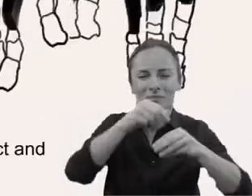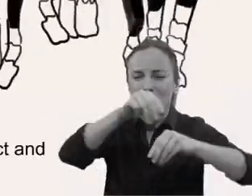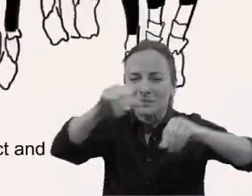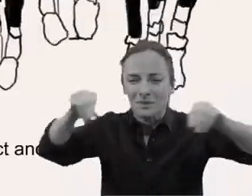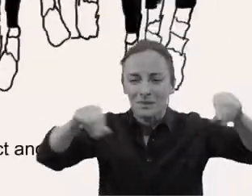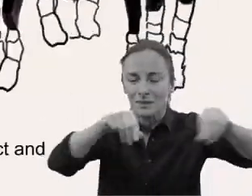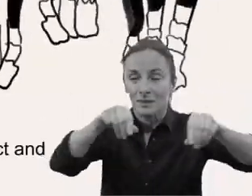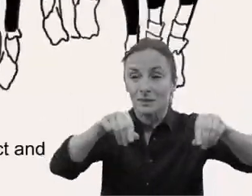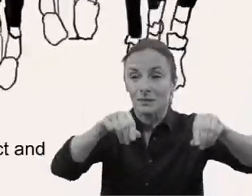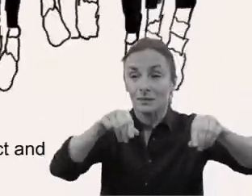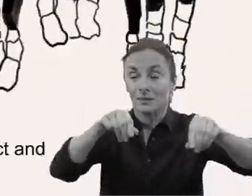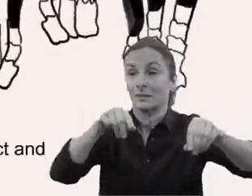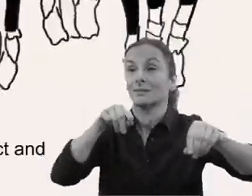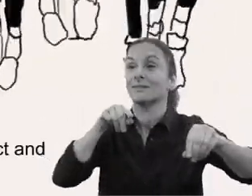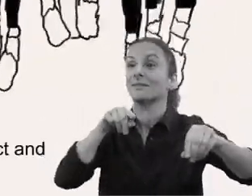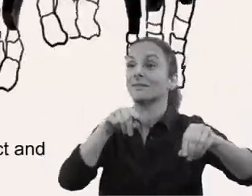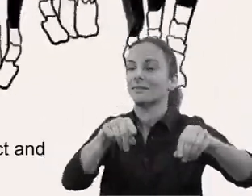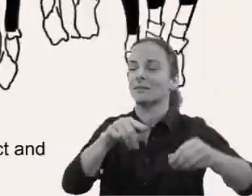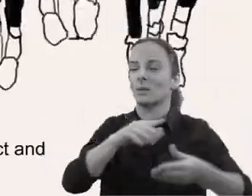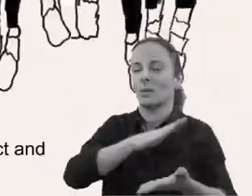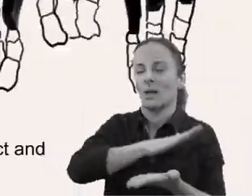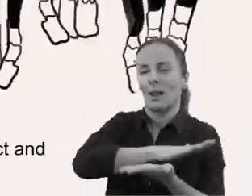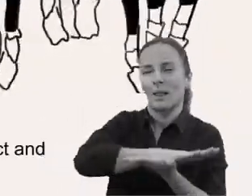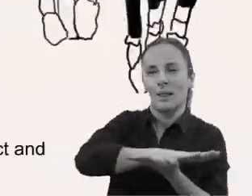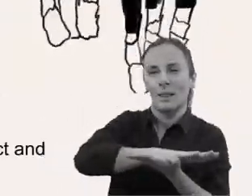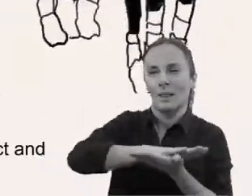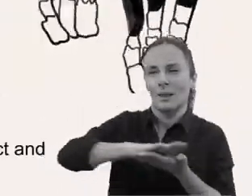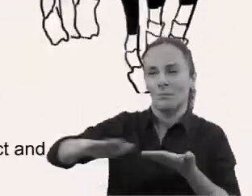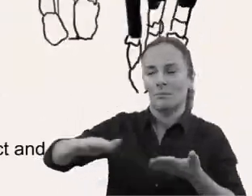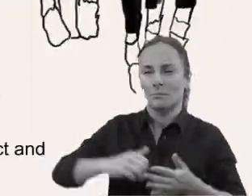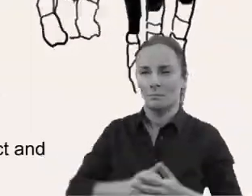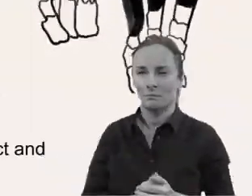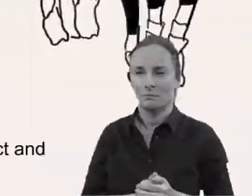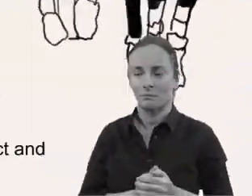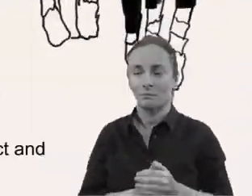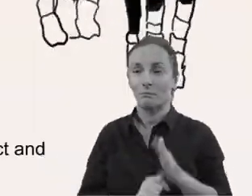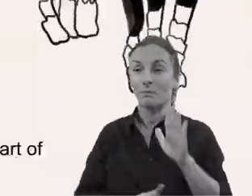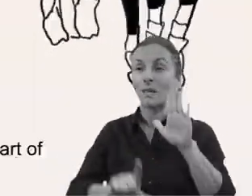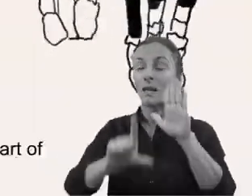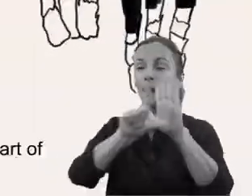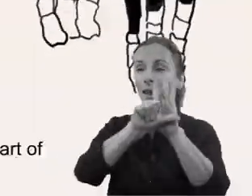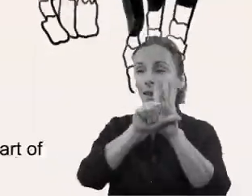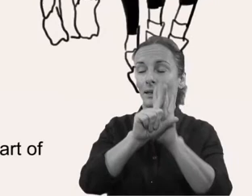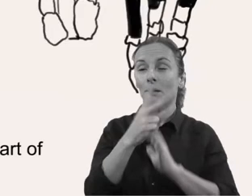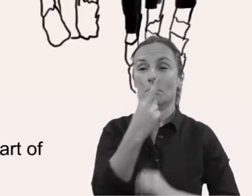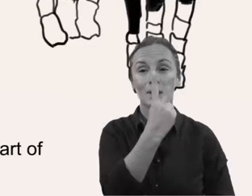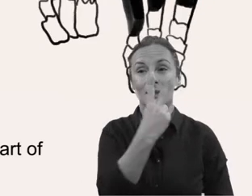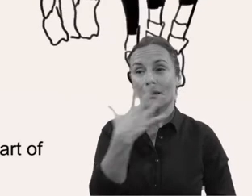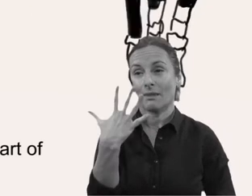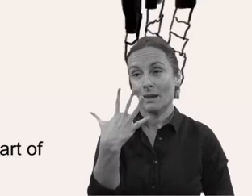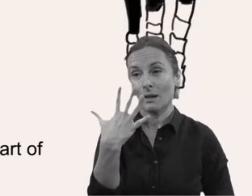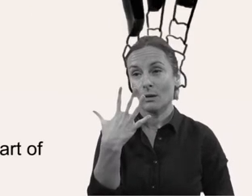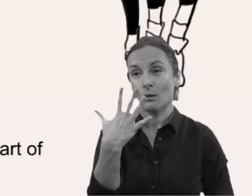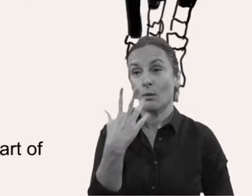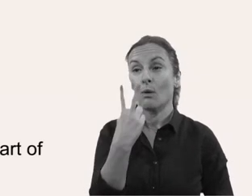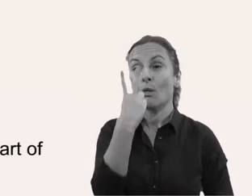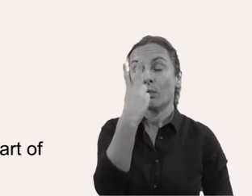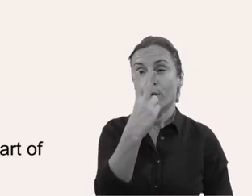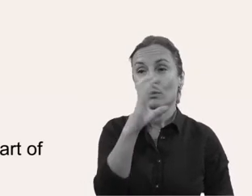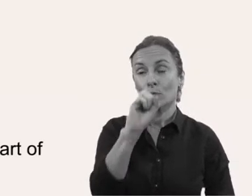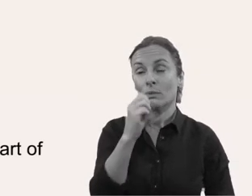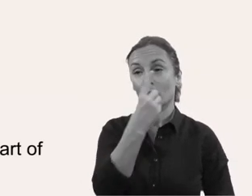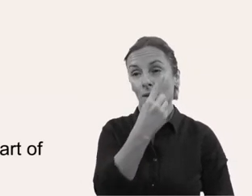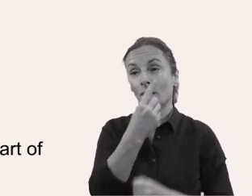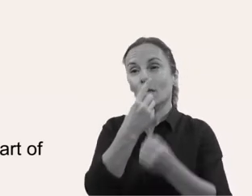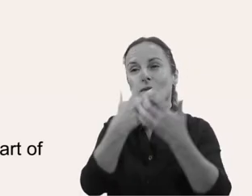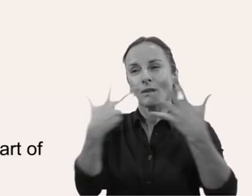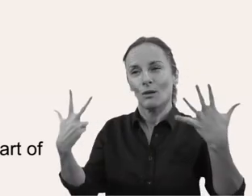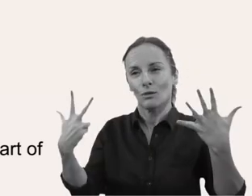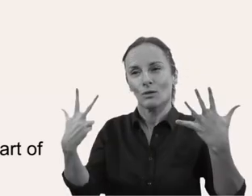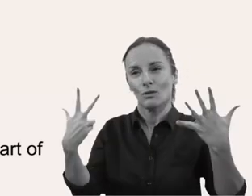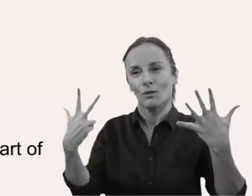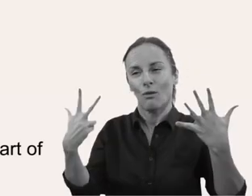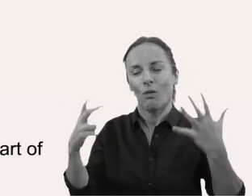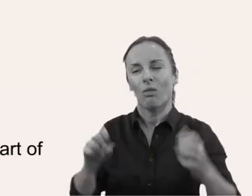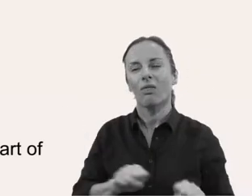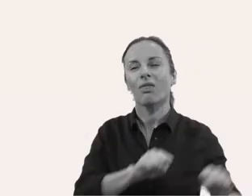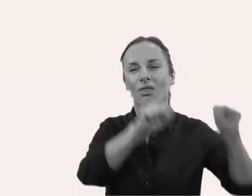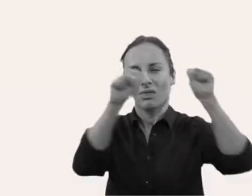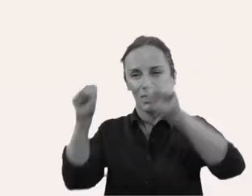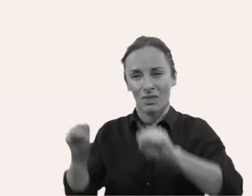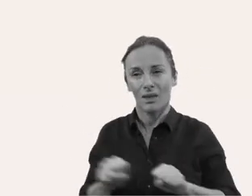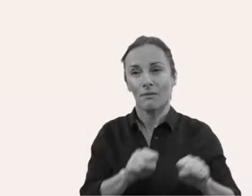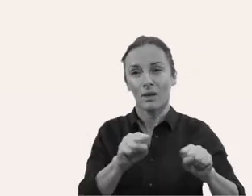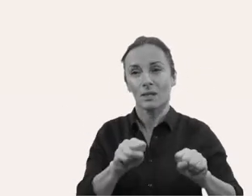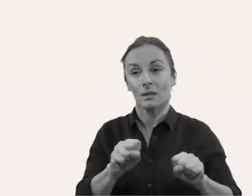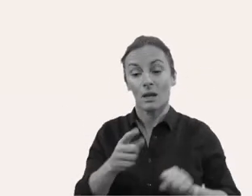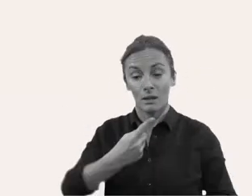Ara, però, cal aprendre a respectar-la i a cuidar-la. Reivindica-la com una part essencial de la nostra forma de vida.